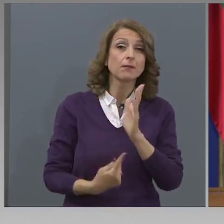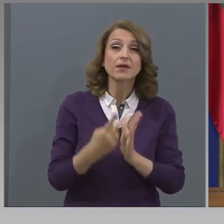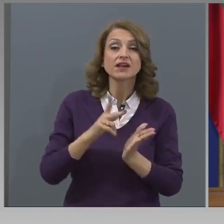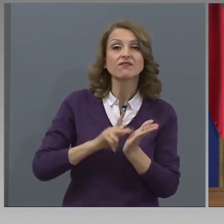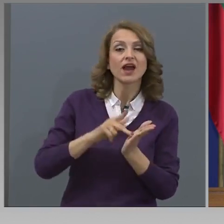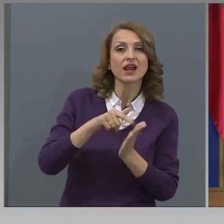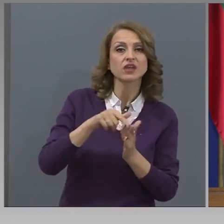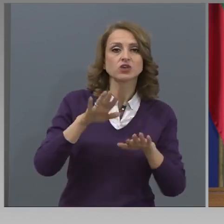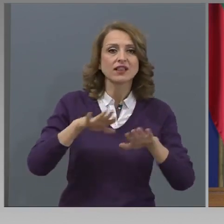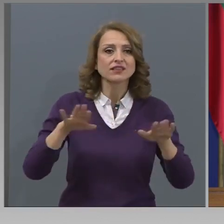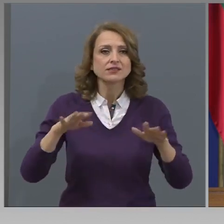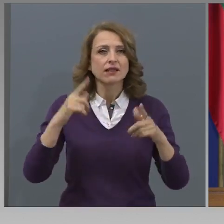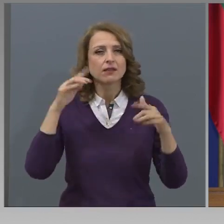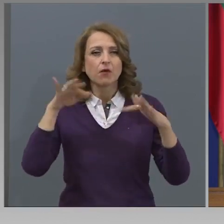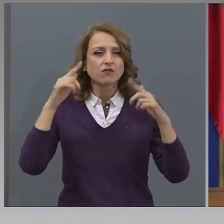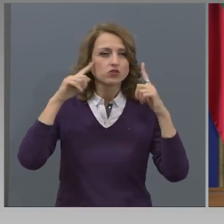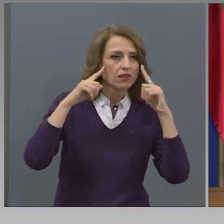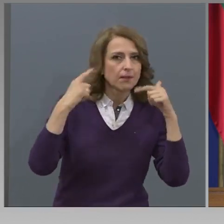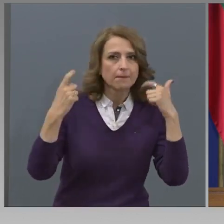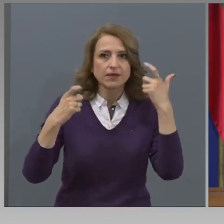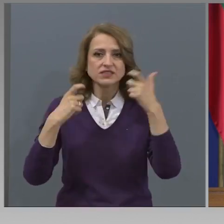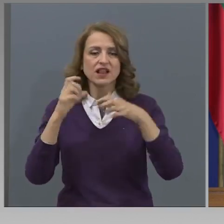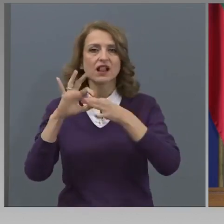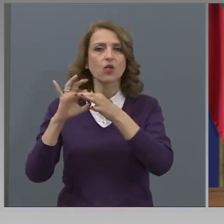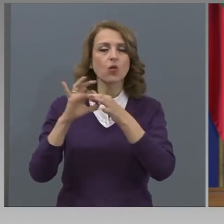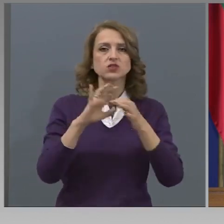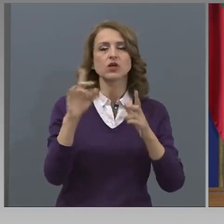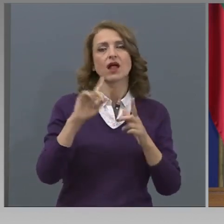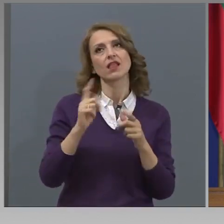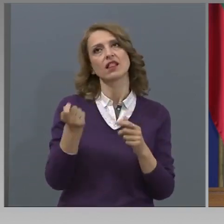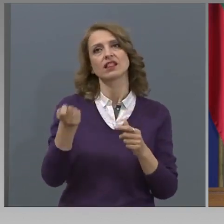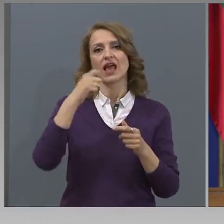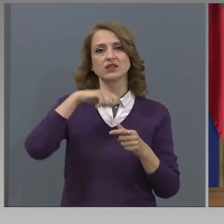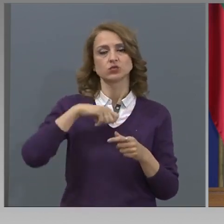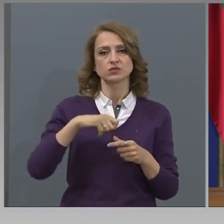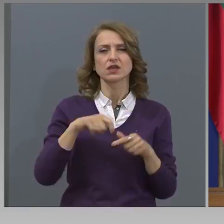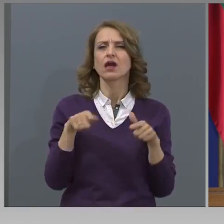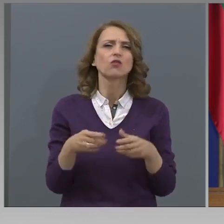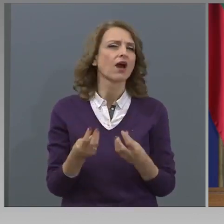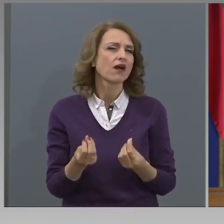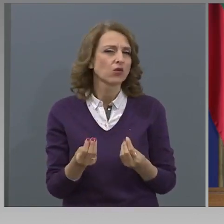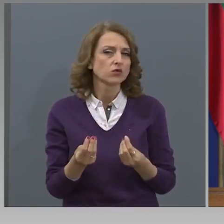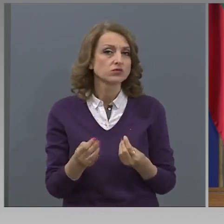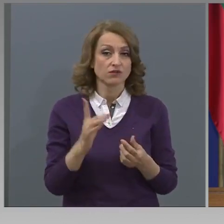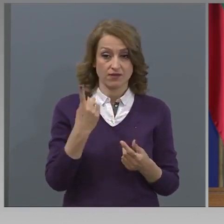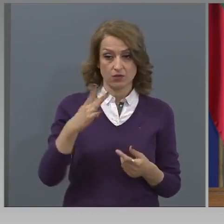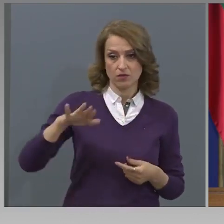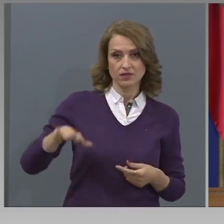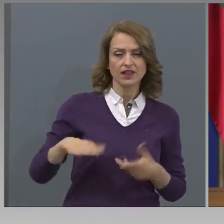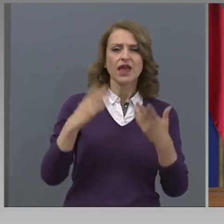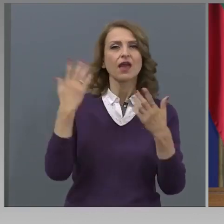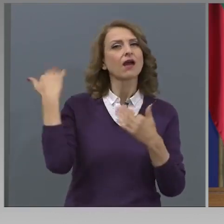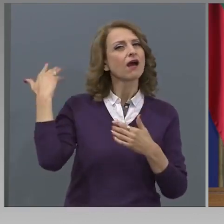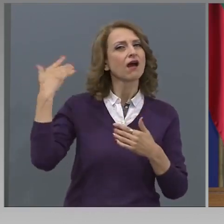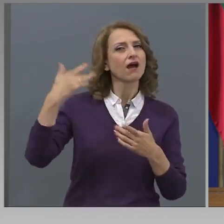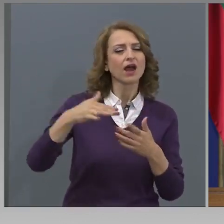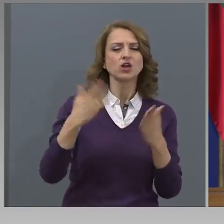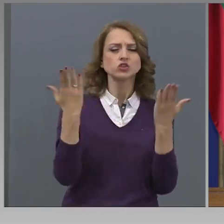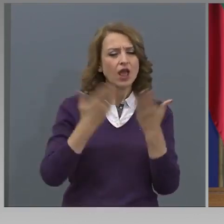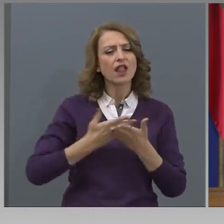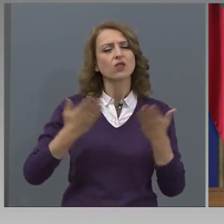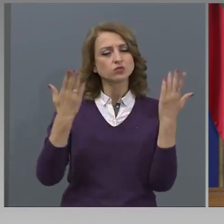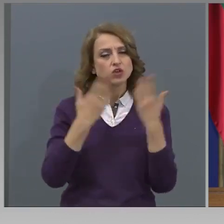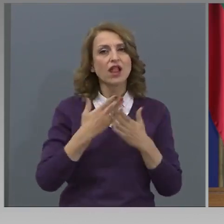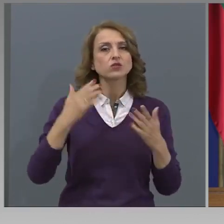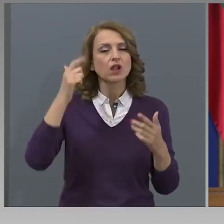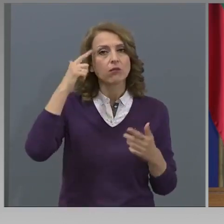посока. Това означава, че ако едно дете е чело системно, то е натрупало